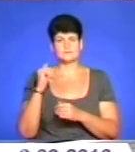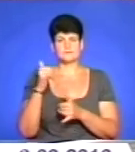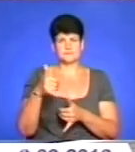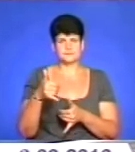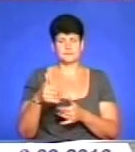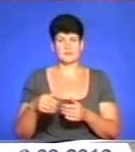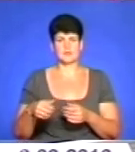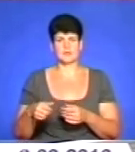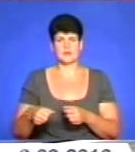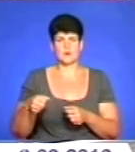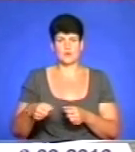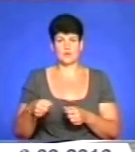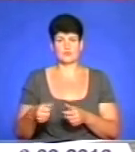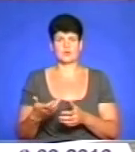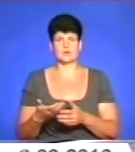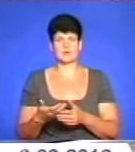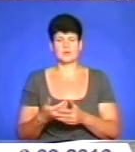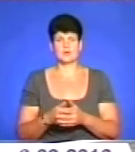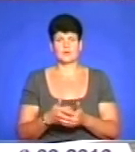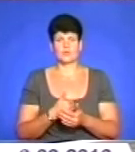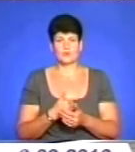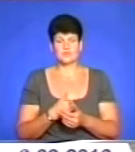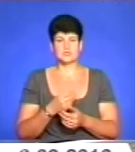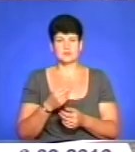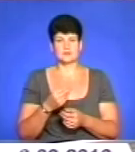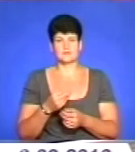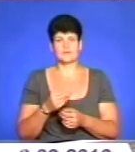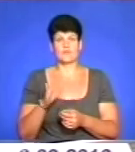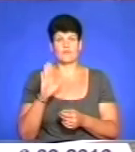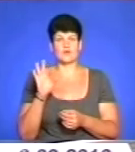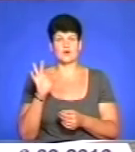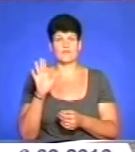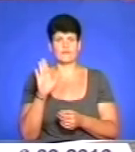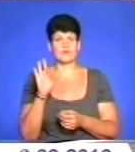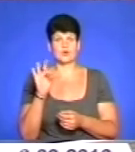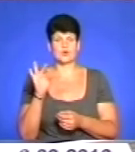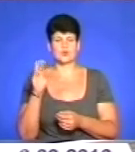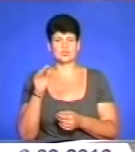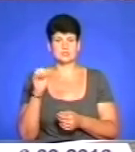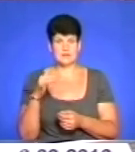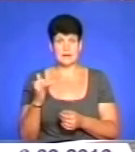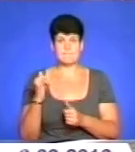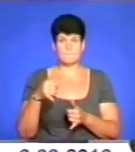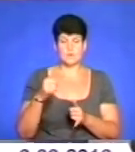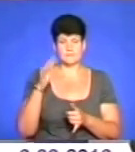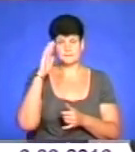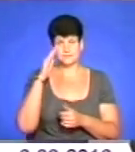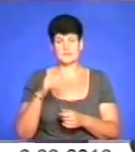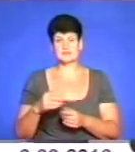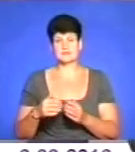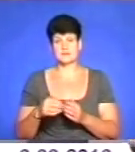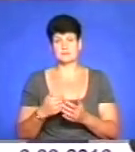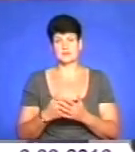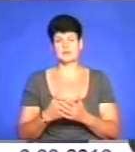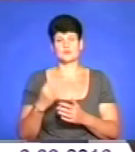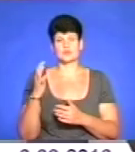Але ж народ у нас і поливає, ну мусить, бо врожай хоче отримати. Якщо в середньому, в наших теренах це від